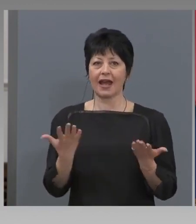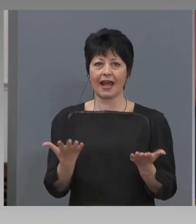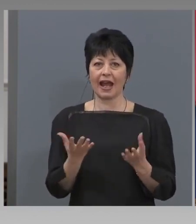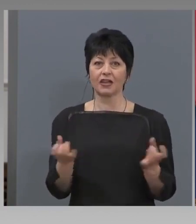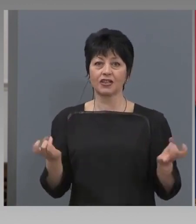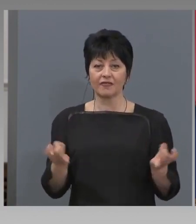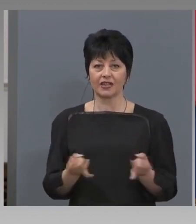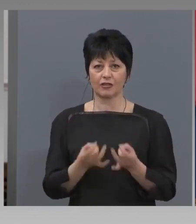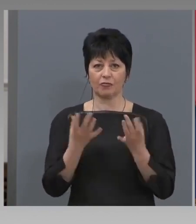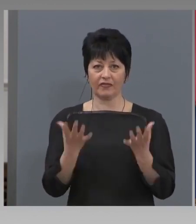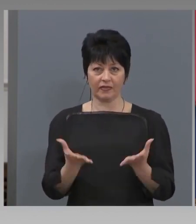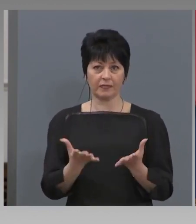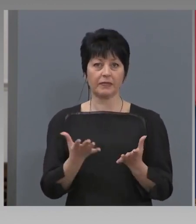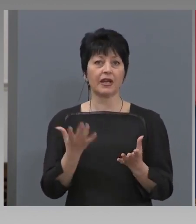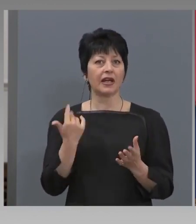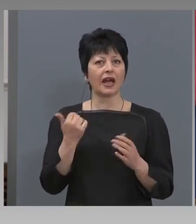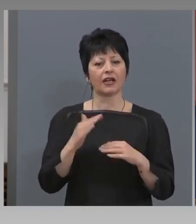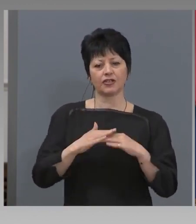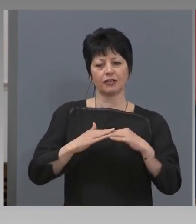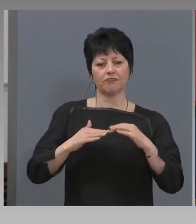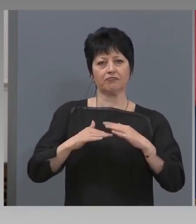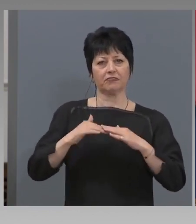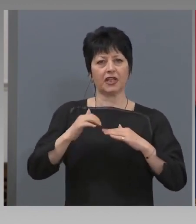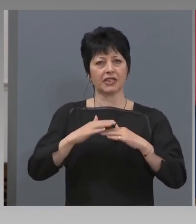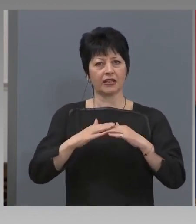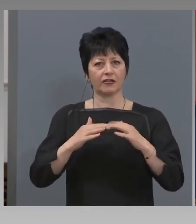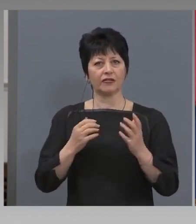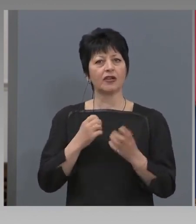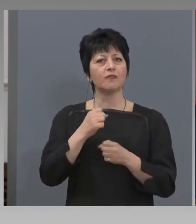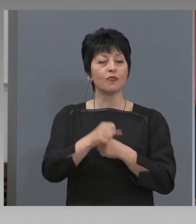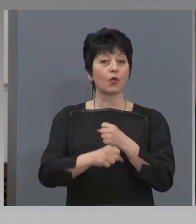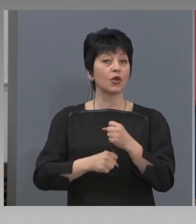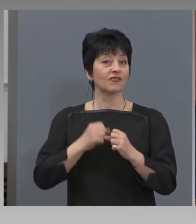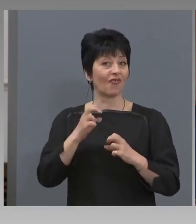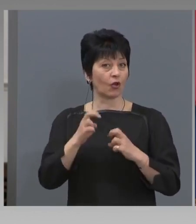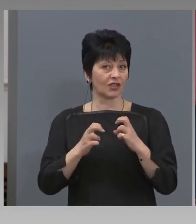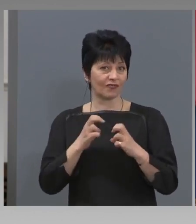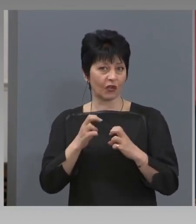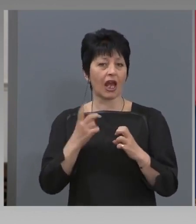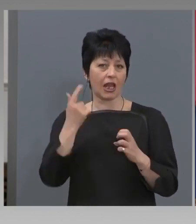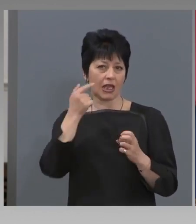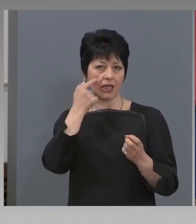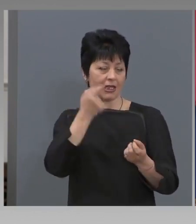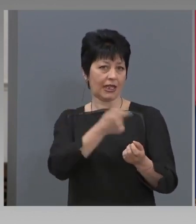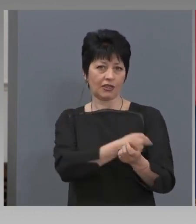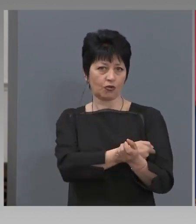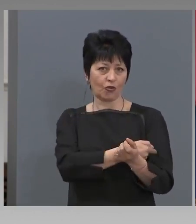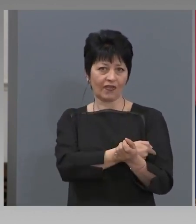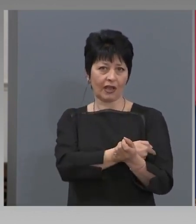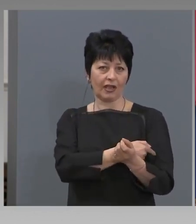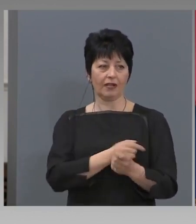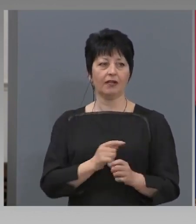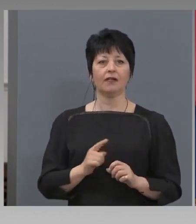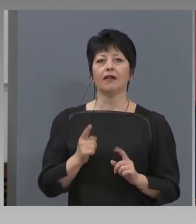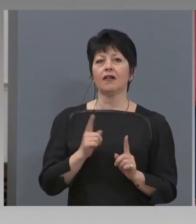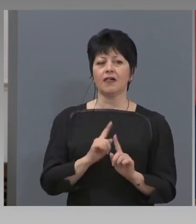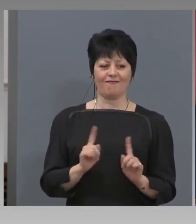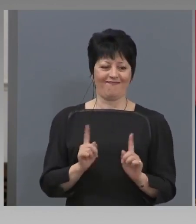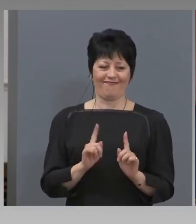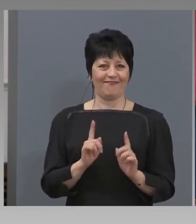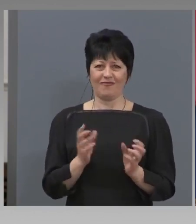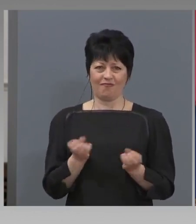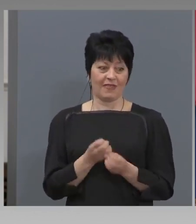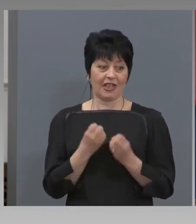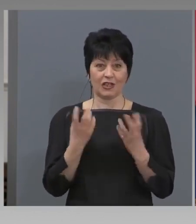възобновиме, си изградиме производство на тестове. Няма да станат за